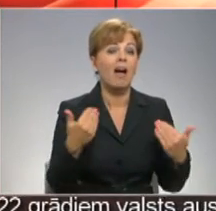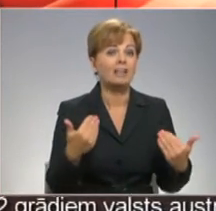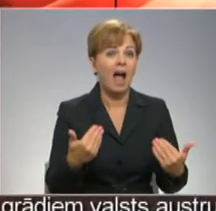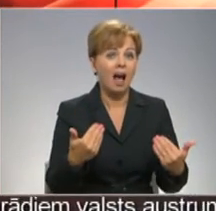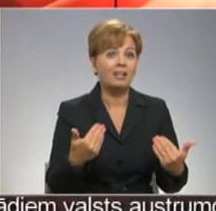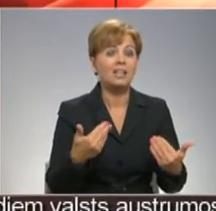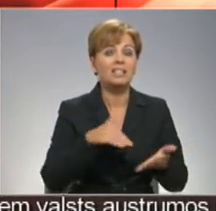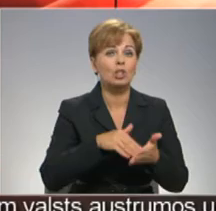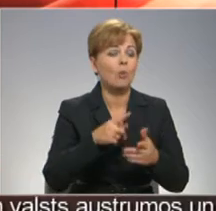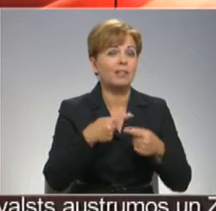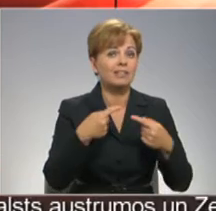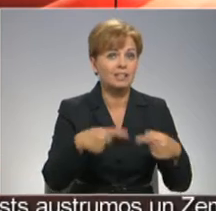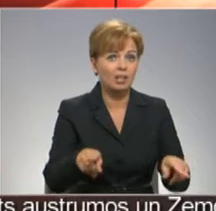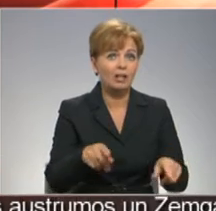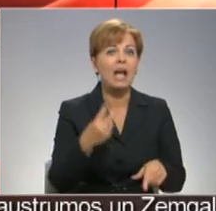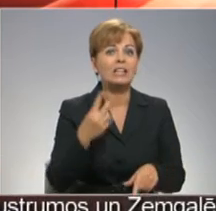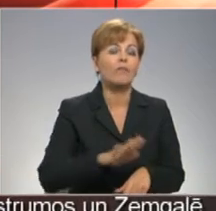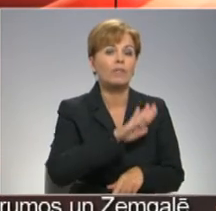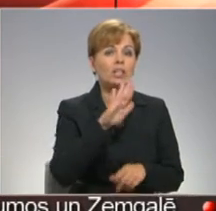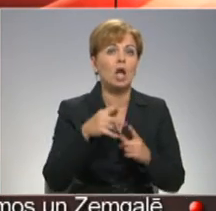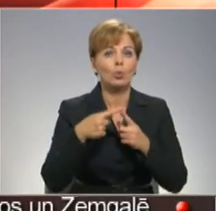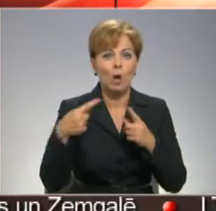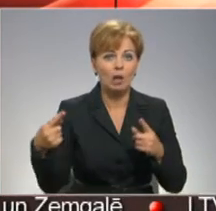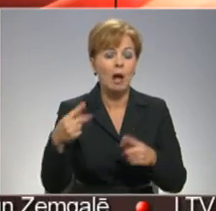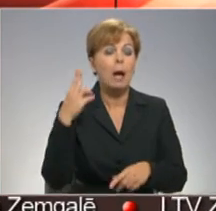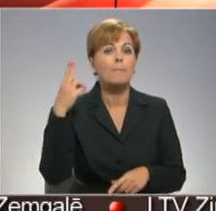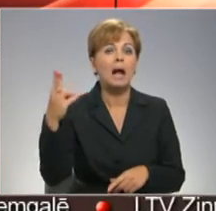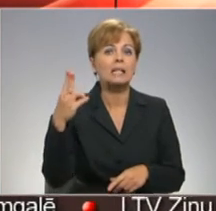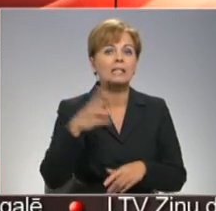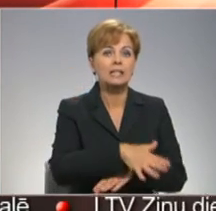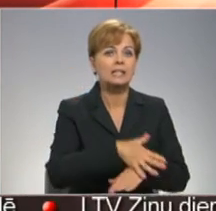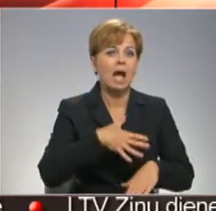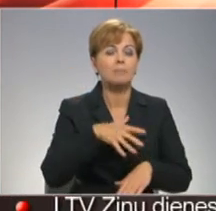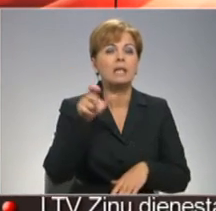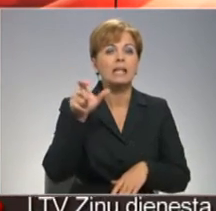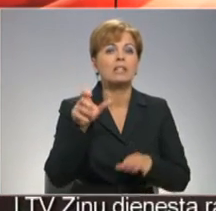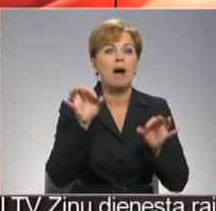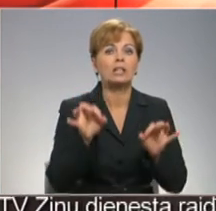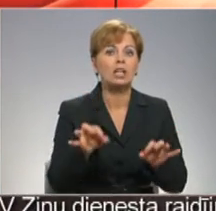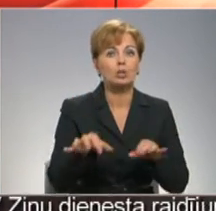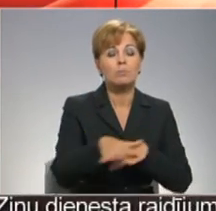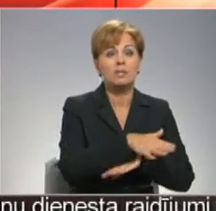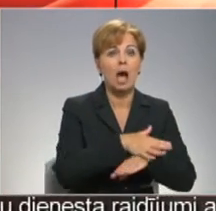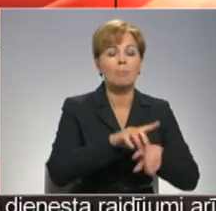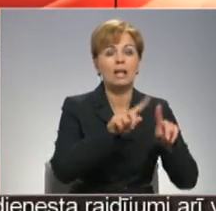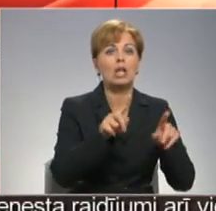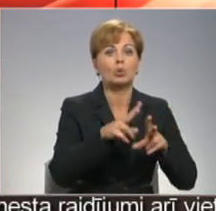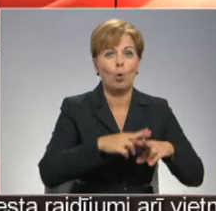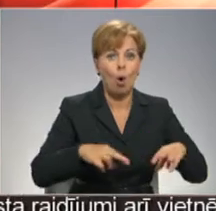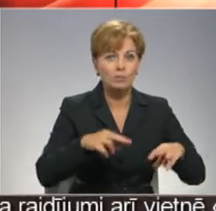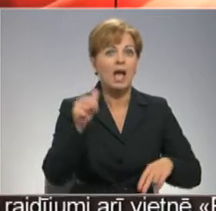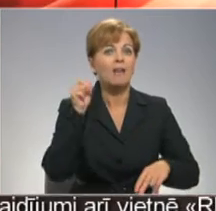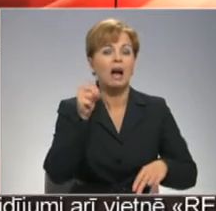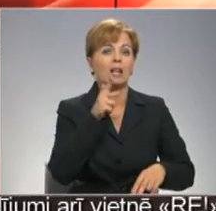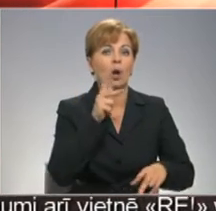Par to divu dienu garumā ir pārliecinājusies Saimas cilvēktiesību un sabiedrisko lietu komisija, kas vakar Daugavpilī tikās ar